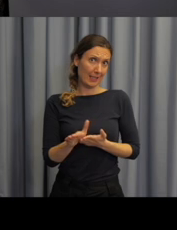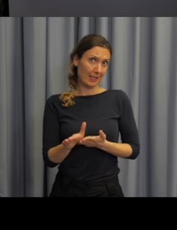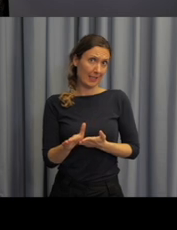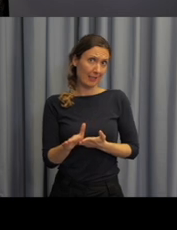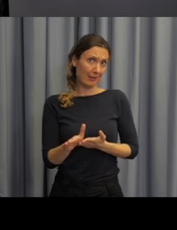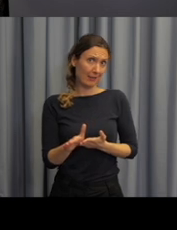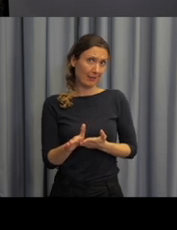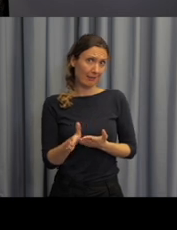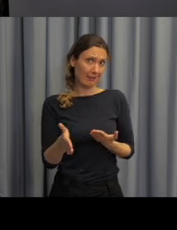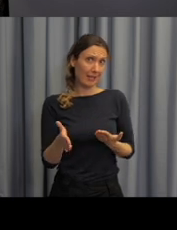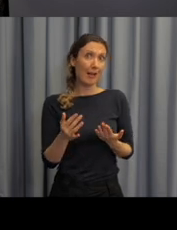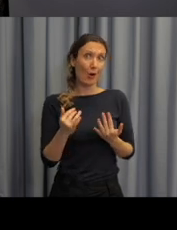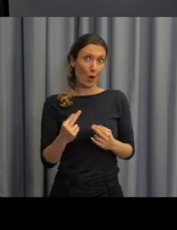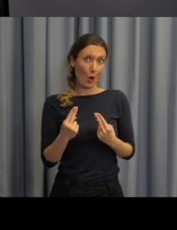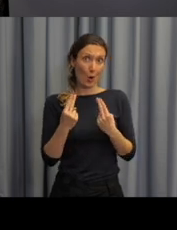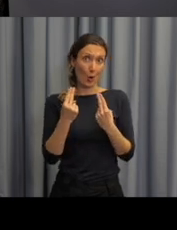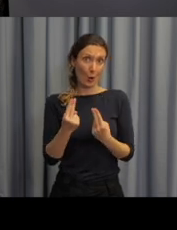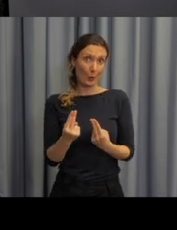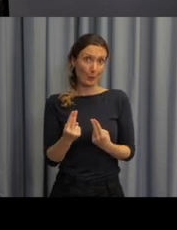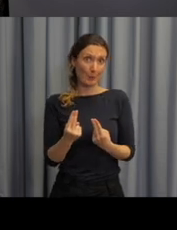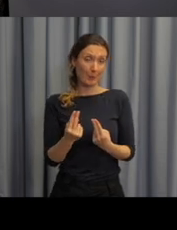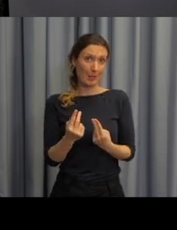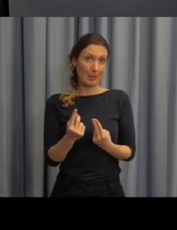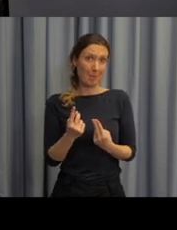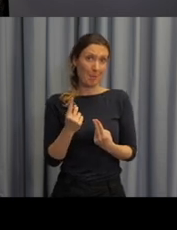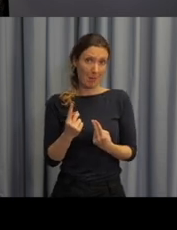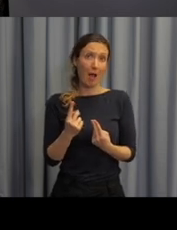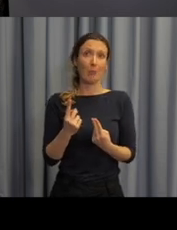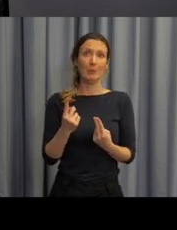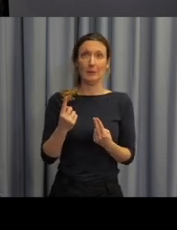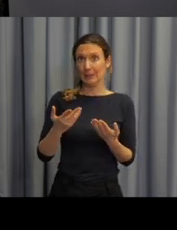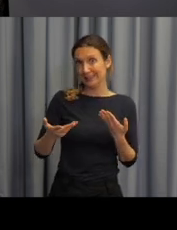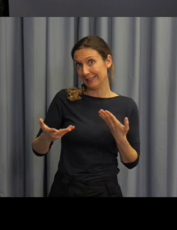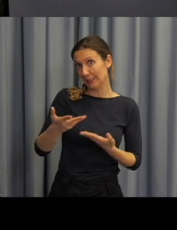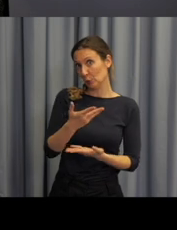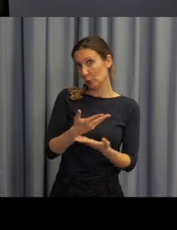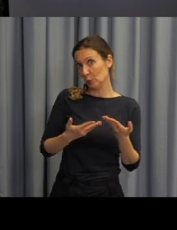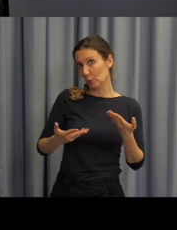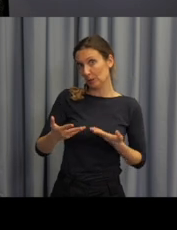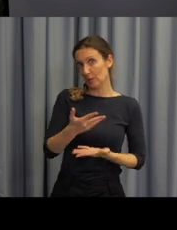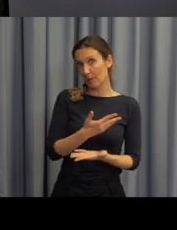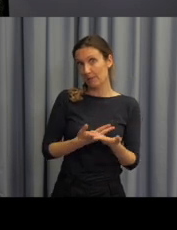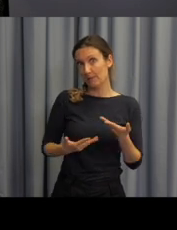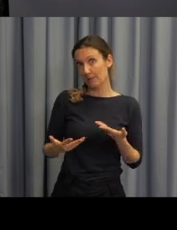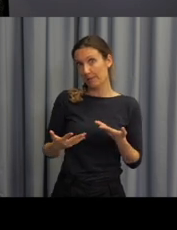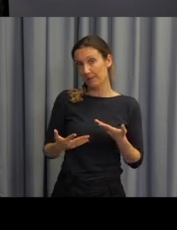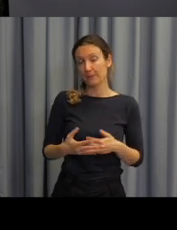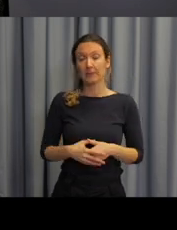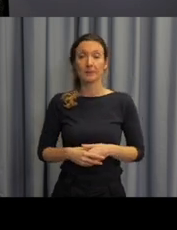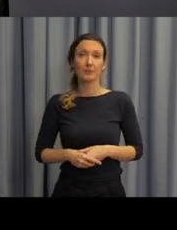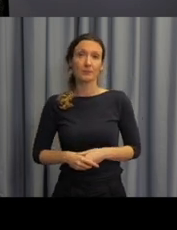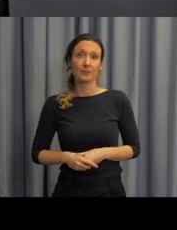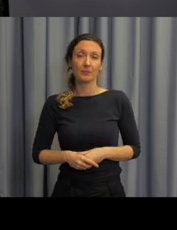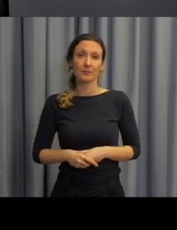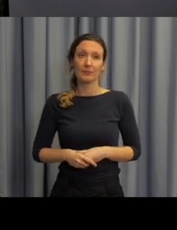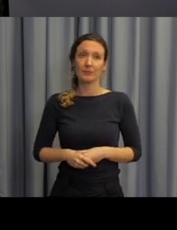fáze, která by měla být prostorem pro vás a otevřít diskuzi a